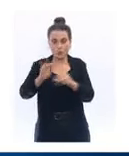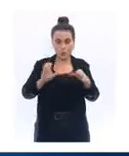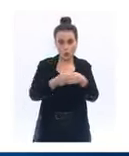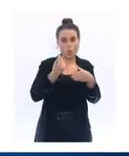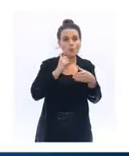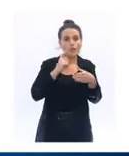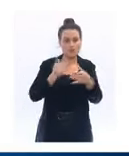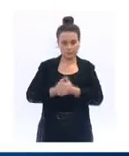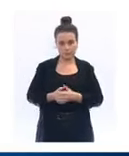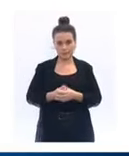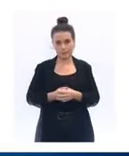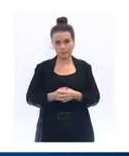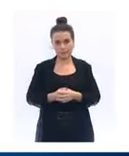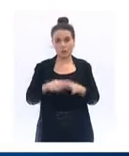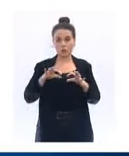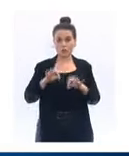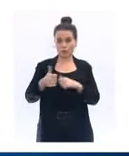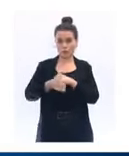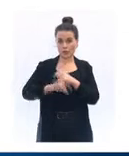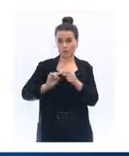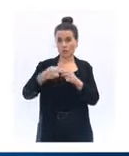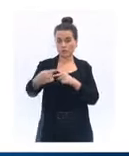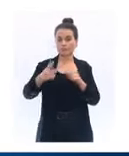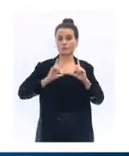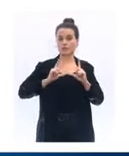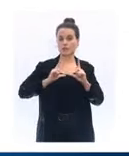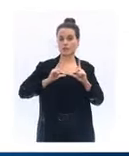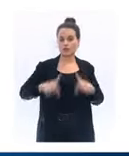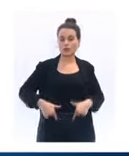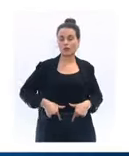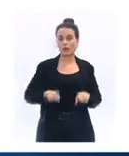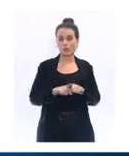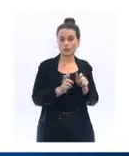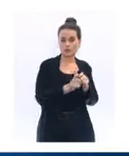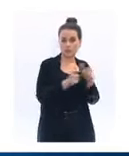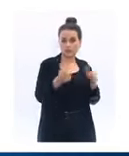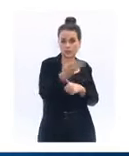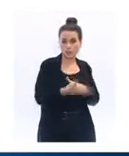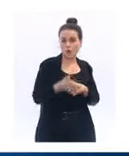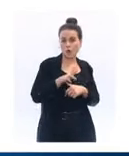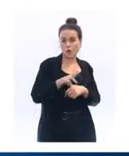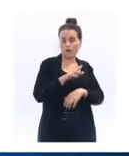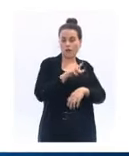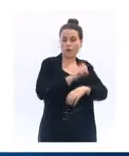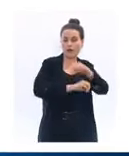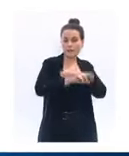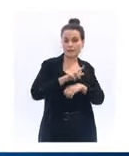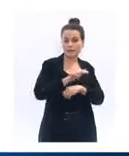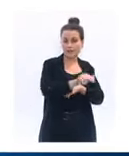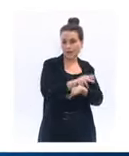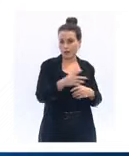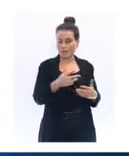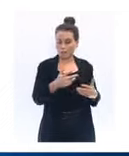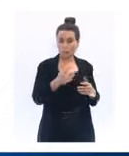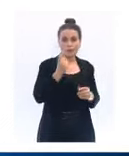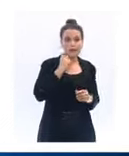D'autre part, la semaine prochaine, les écoles et les établissements s'organiseront afin de limiter au maximum le brassage entre les différents niveaux